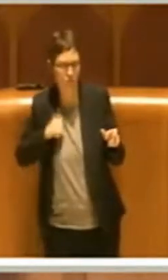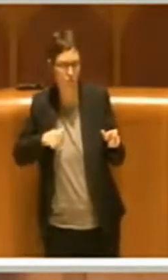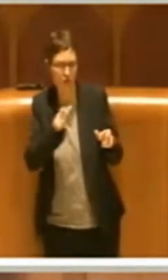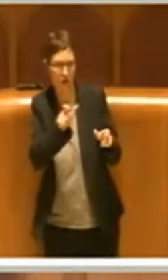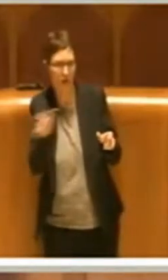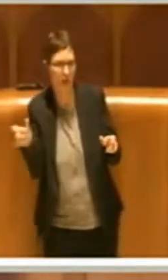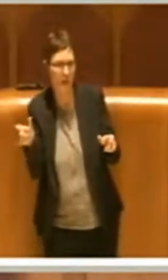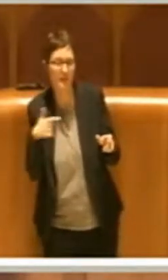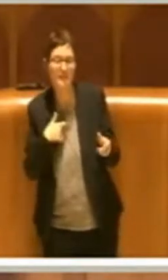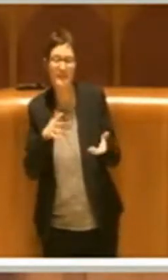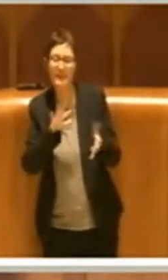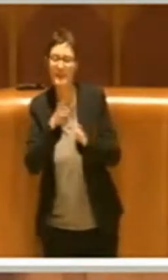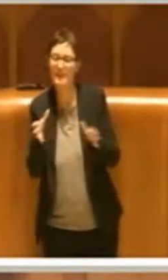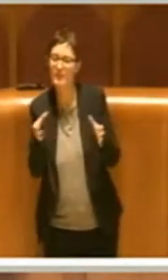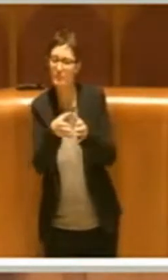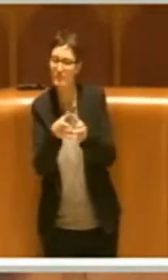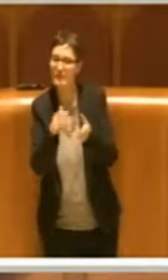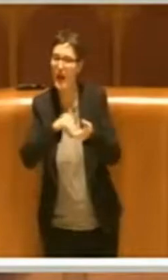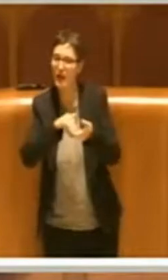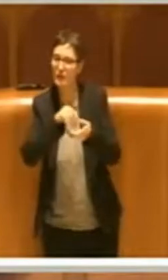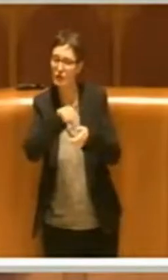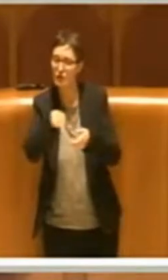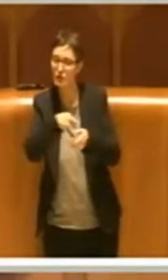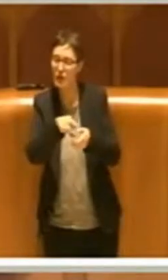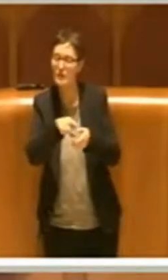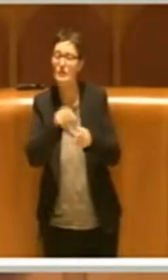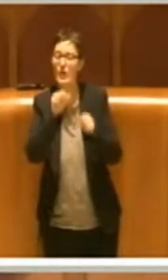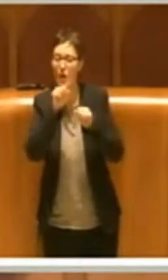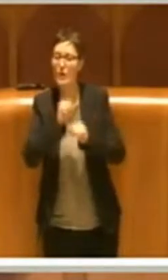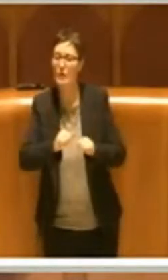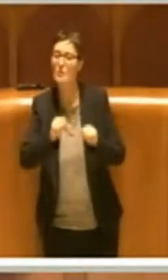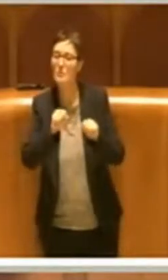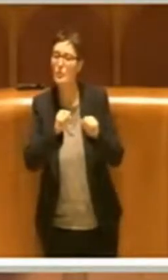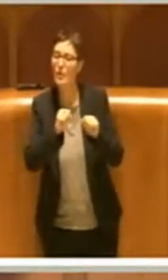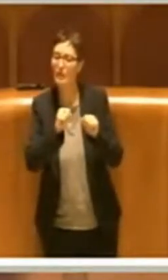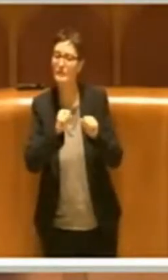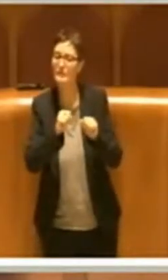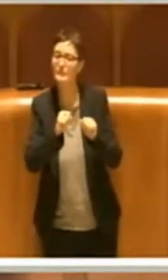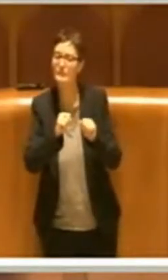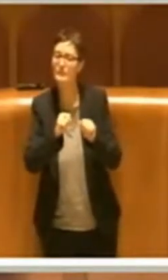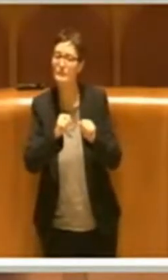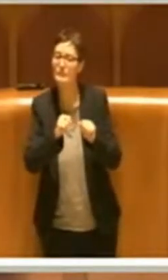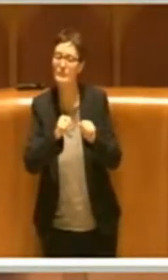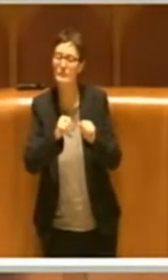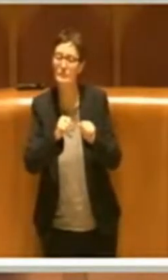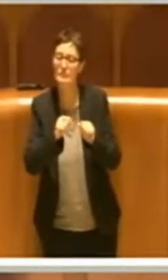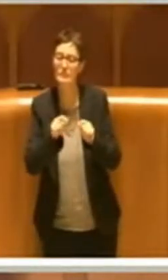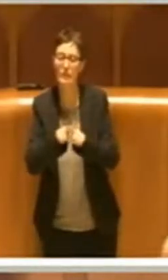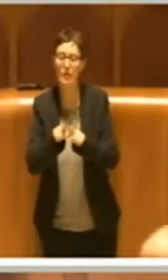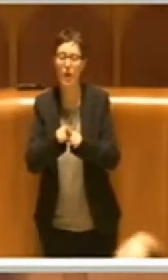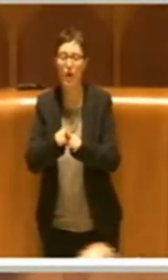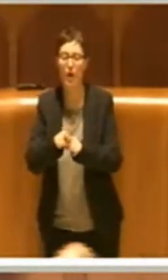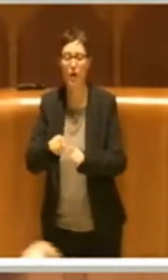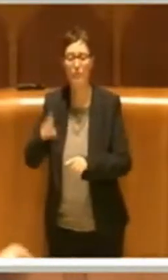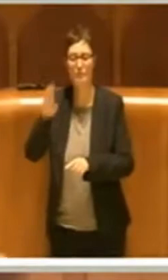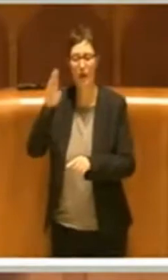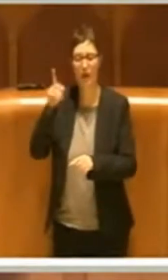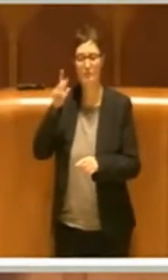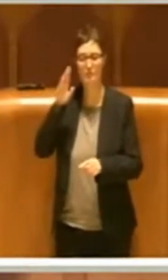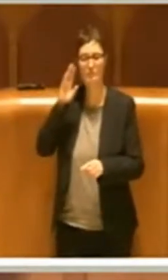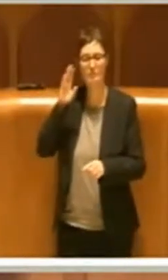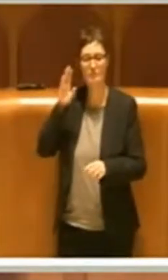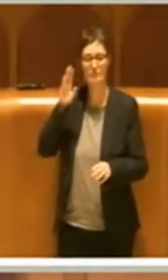sotto forma di associazione, possono contribuire a presidiare il territorio. Infatti diciamo che